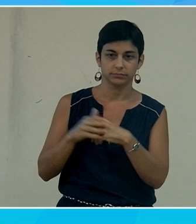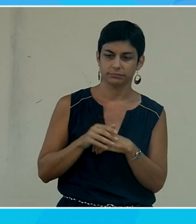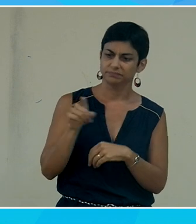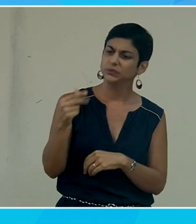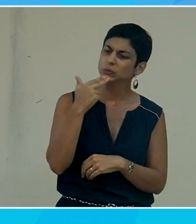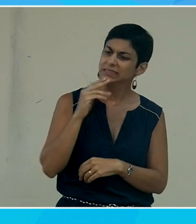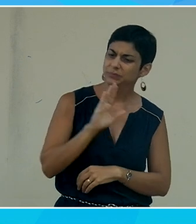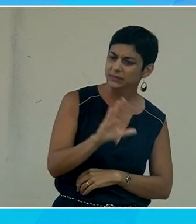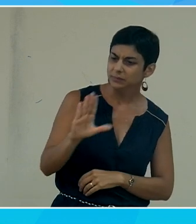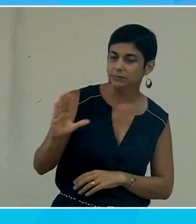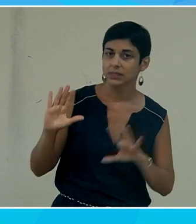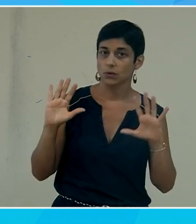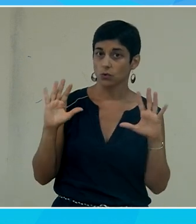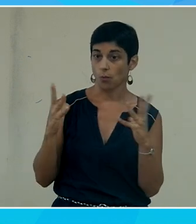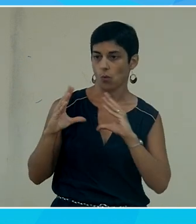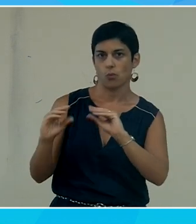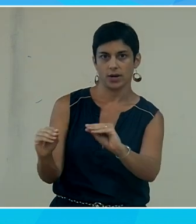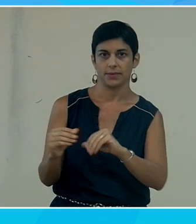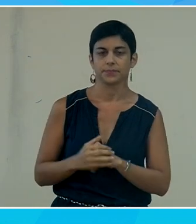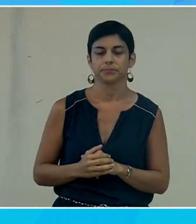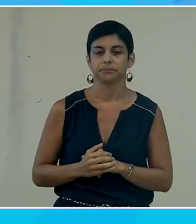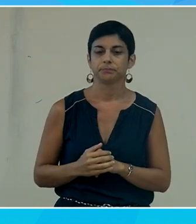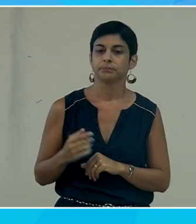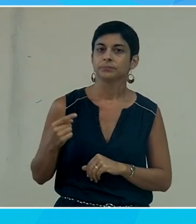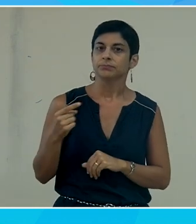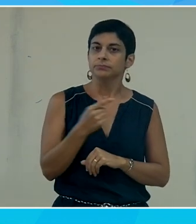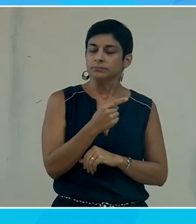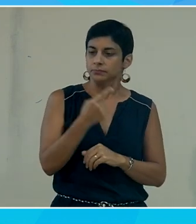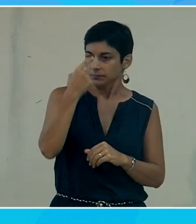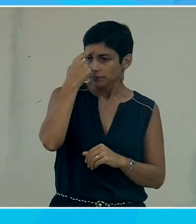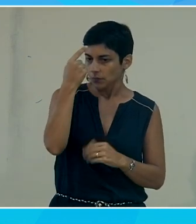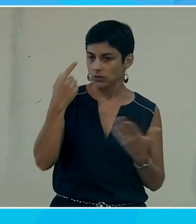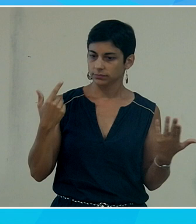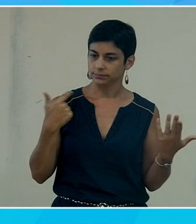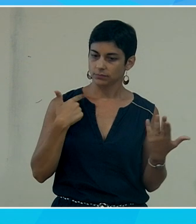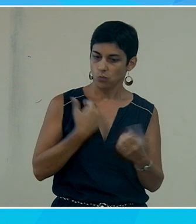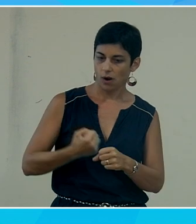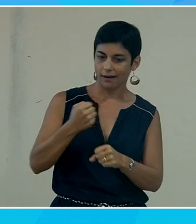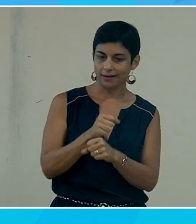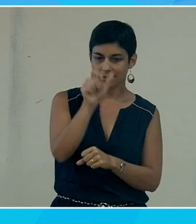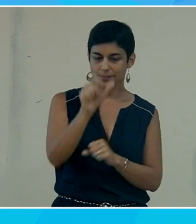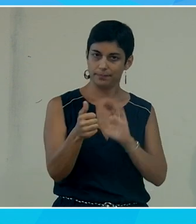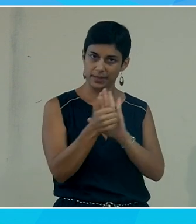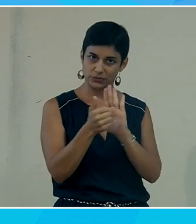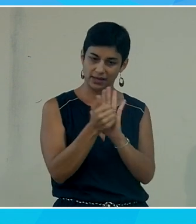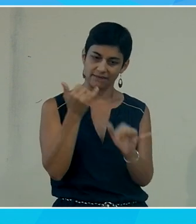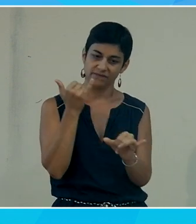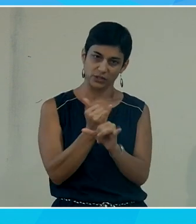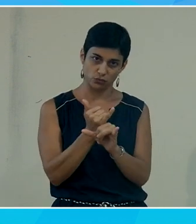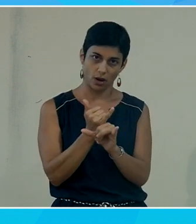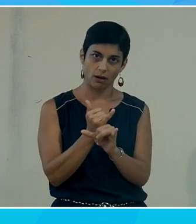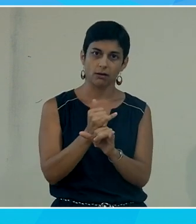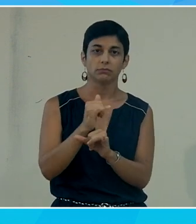usages il s'est dit je vais créer du coup un personnage virtuel qu'on appelle un persona